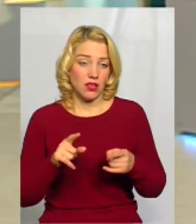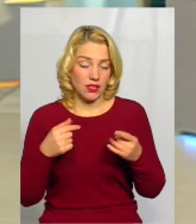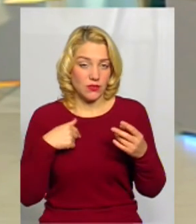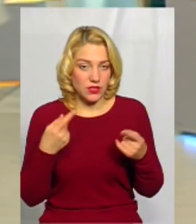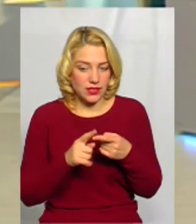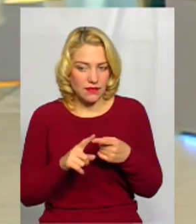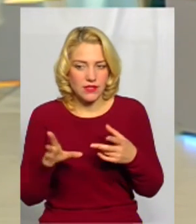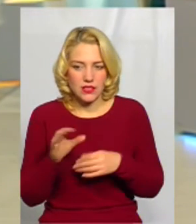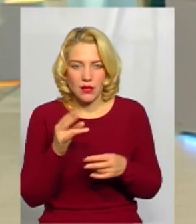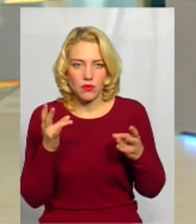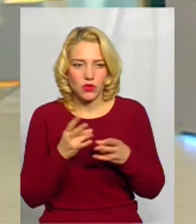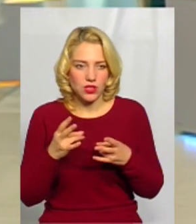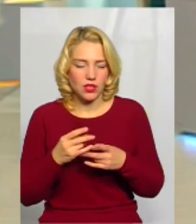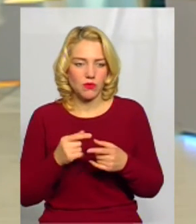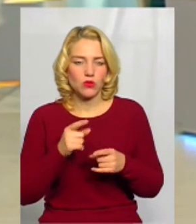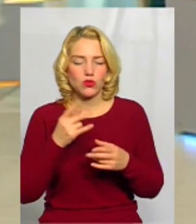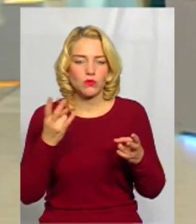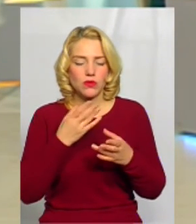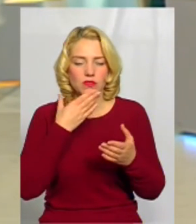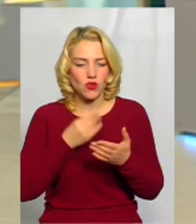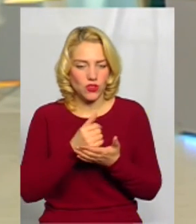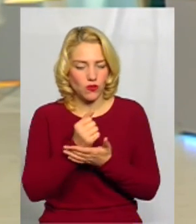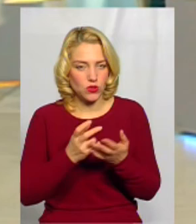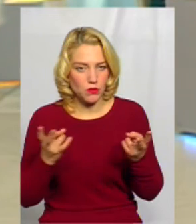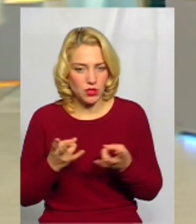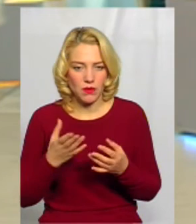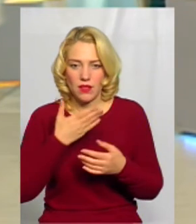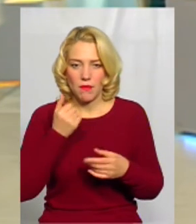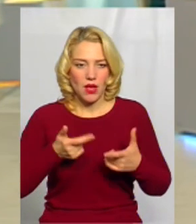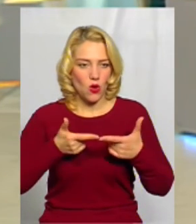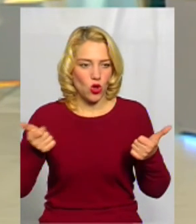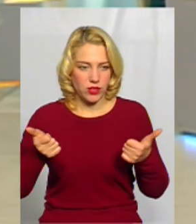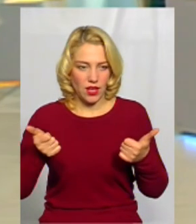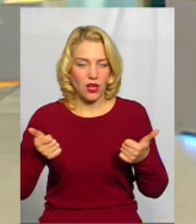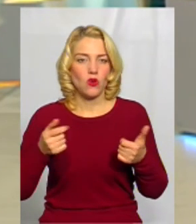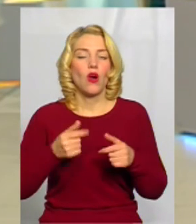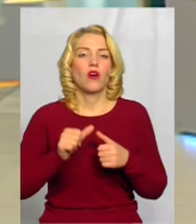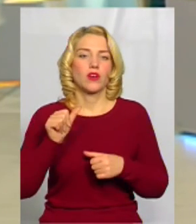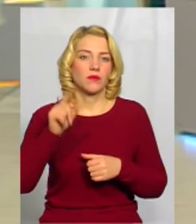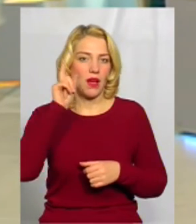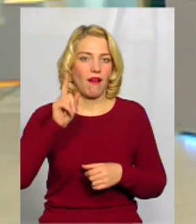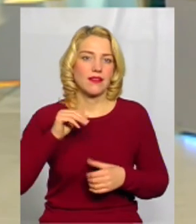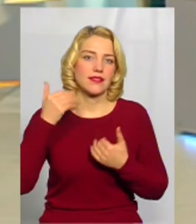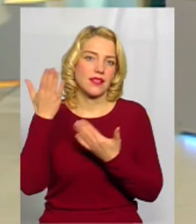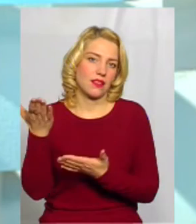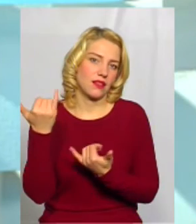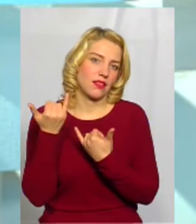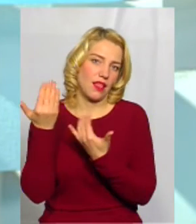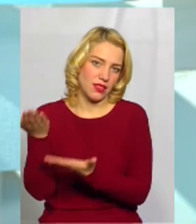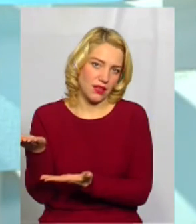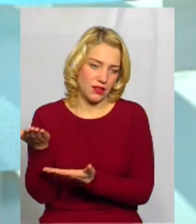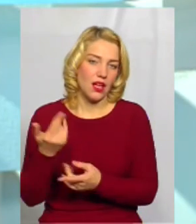для містечка, тому що воно не має своєї інфраструктури. Сьогодні немає готелю, ну, окрім хасидських, для хасидів, для